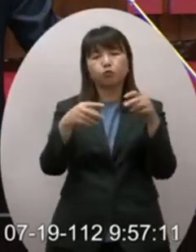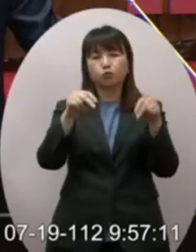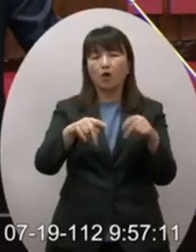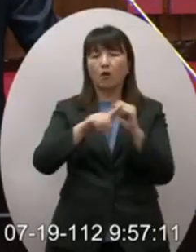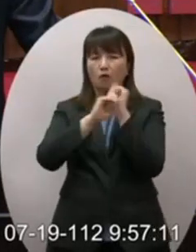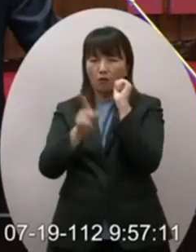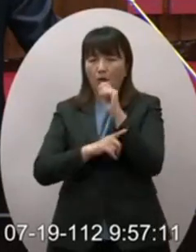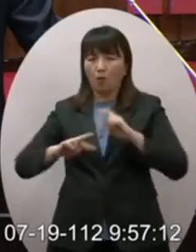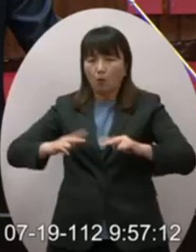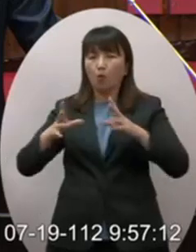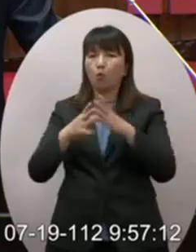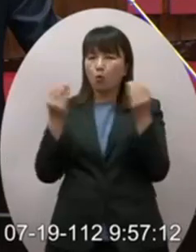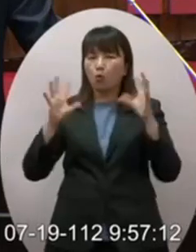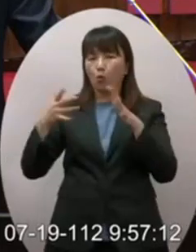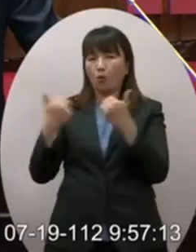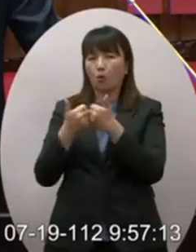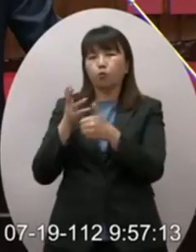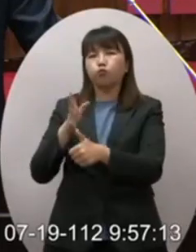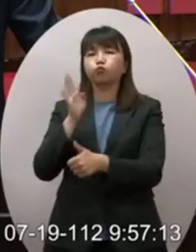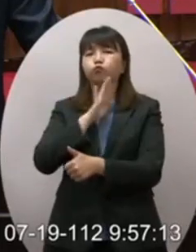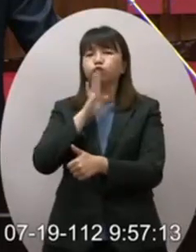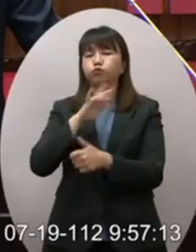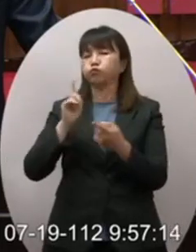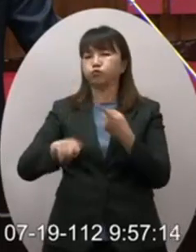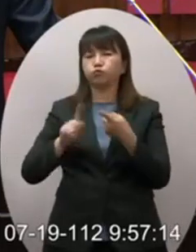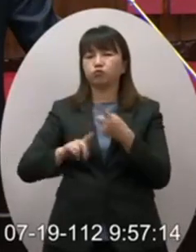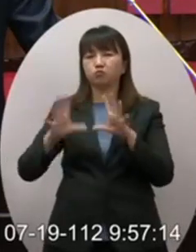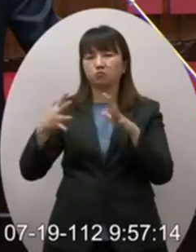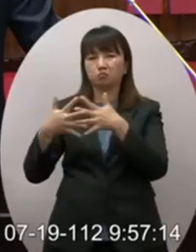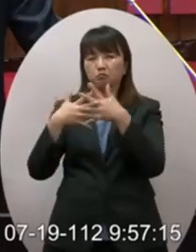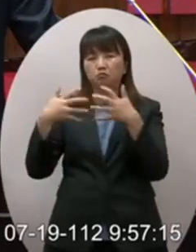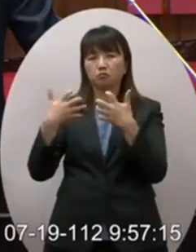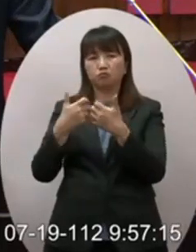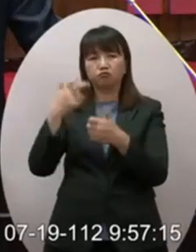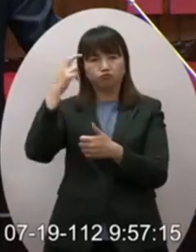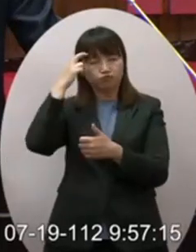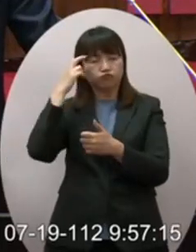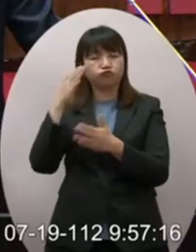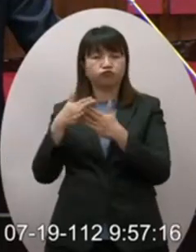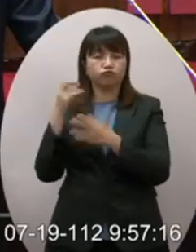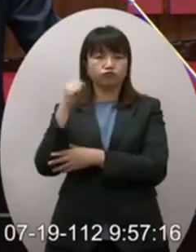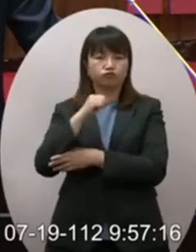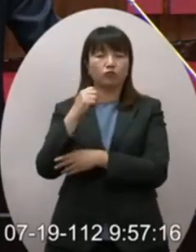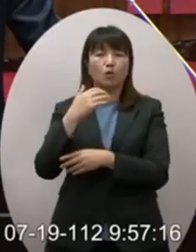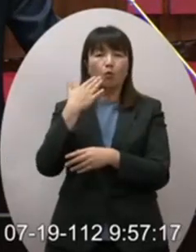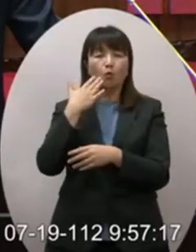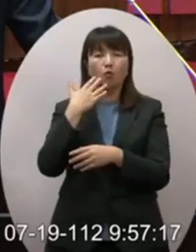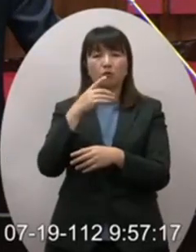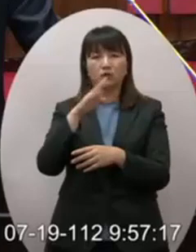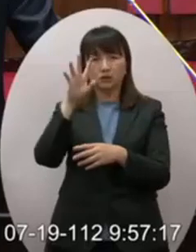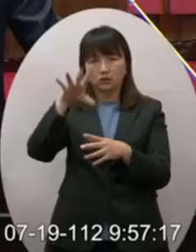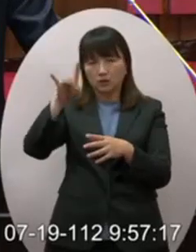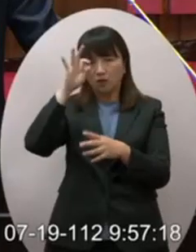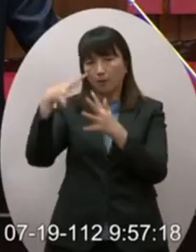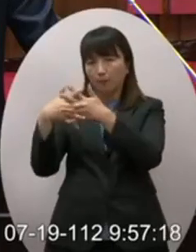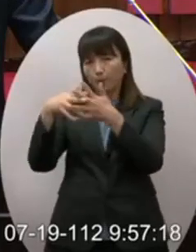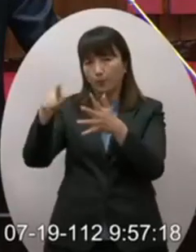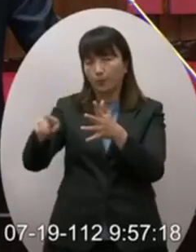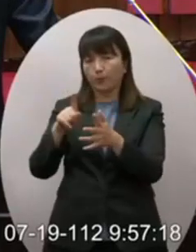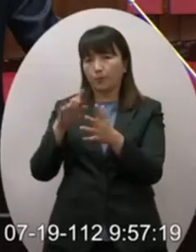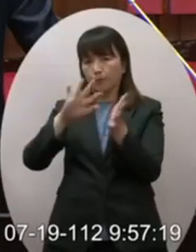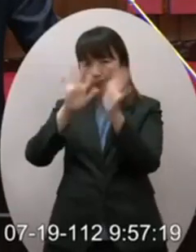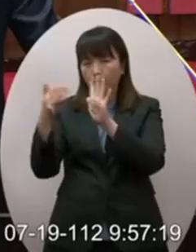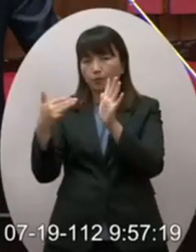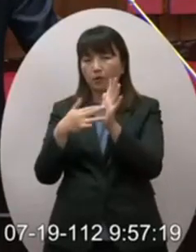要法律修正來國會沒有關係啦我跟你講美國國會就是這麼贏所以看看美國看到美國